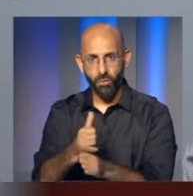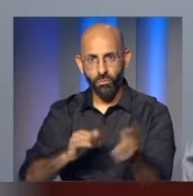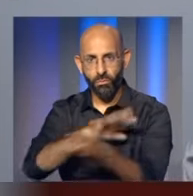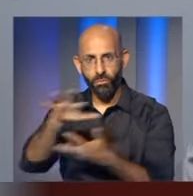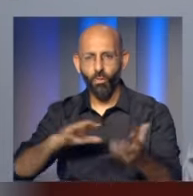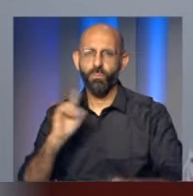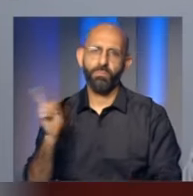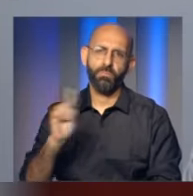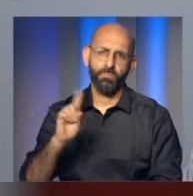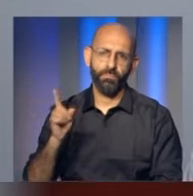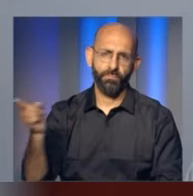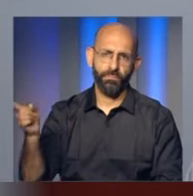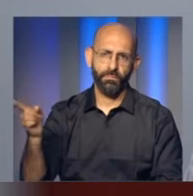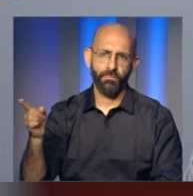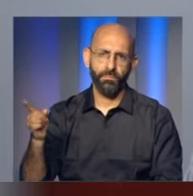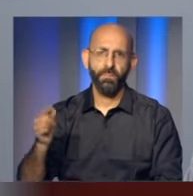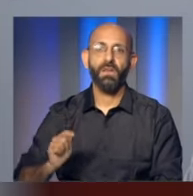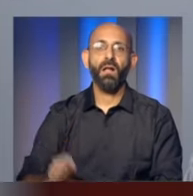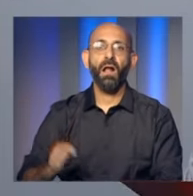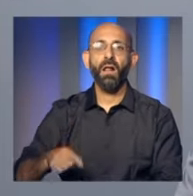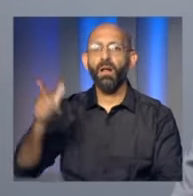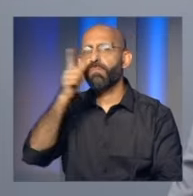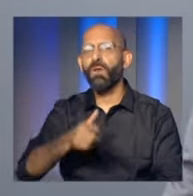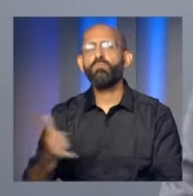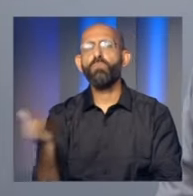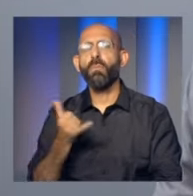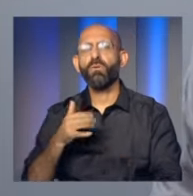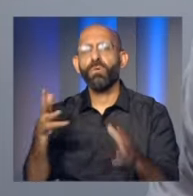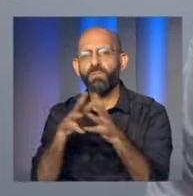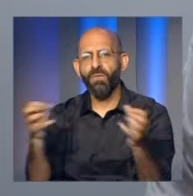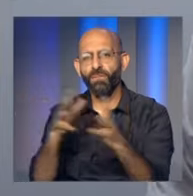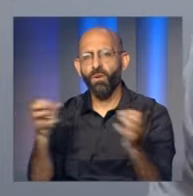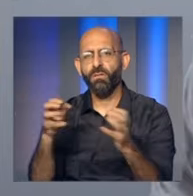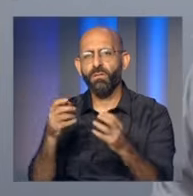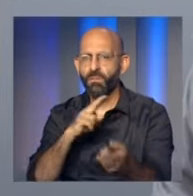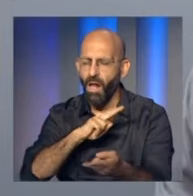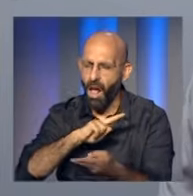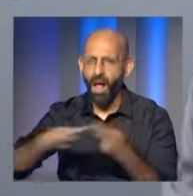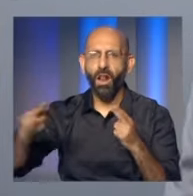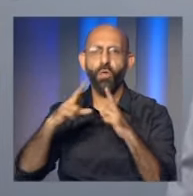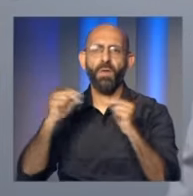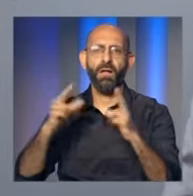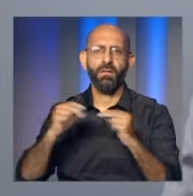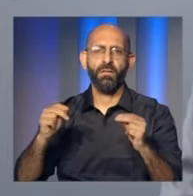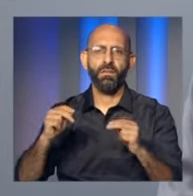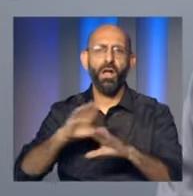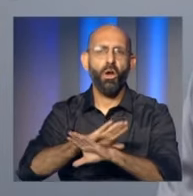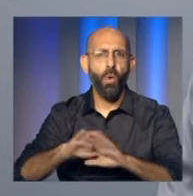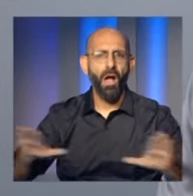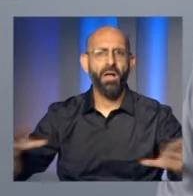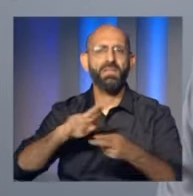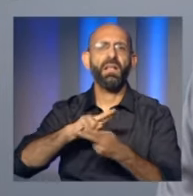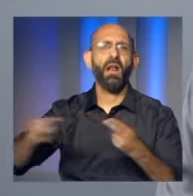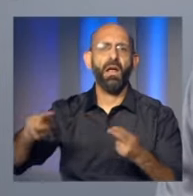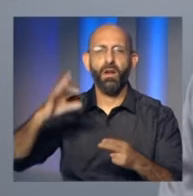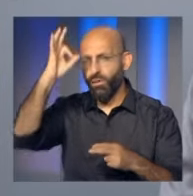تشرين الأول الماضي ولتاريخه وقد شرحت لمعاليه التصور اللبناني لإيجاد